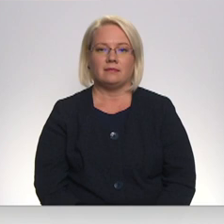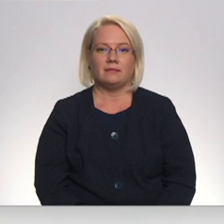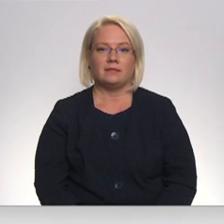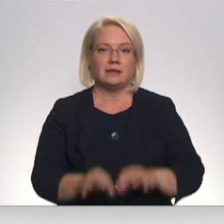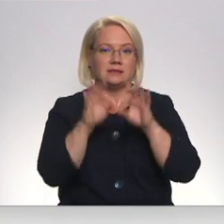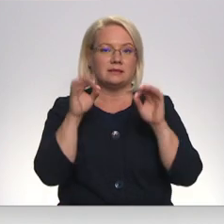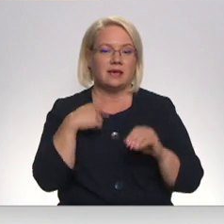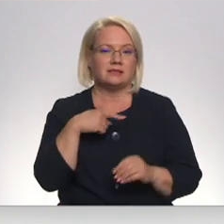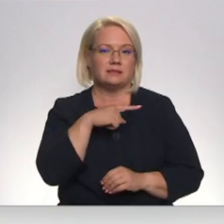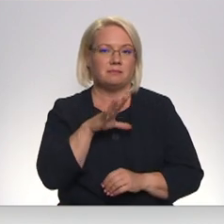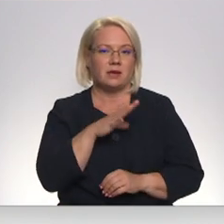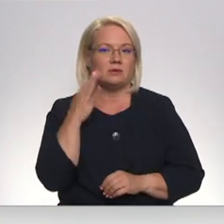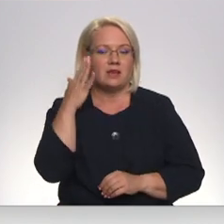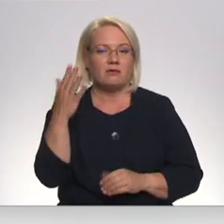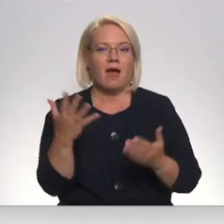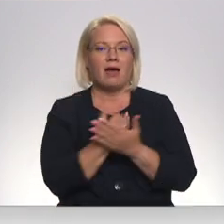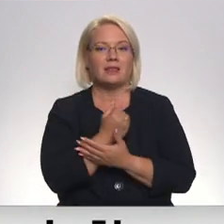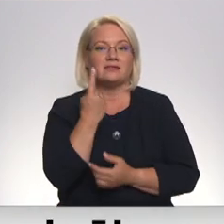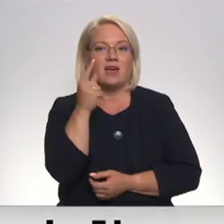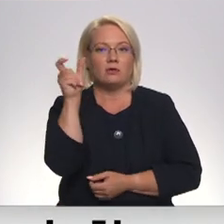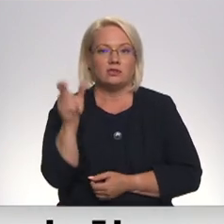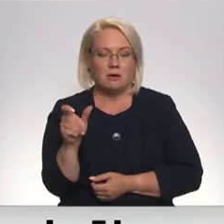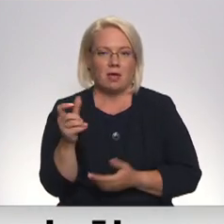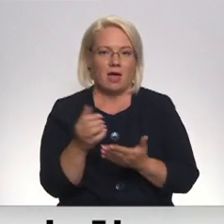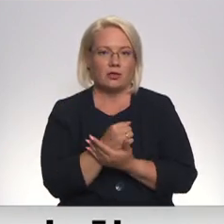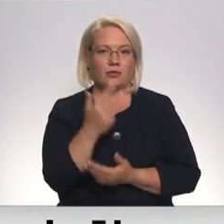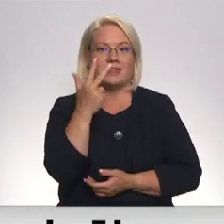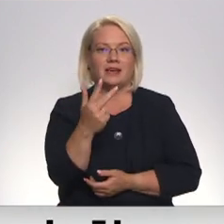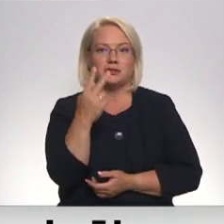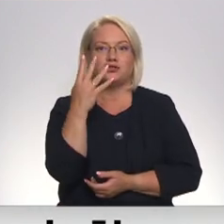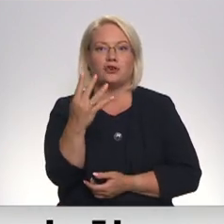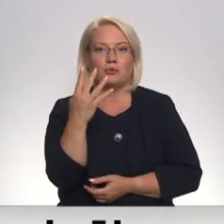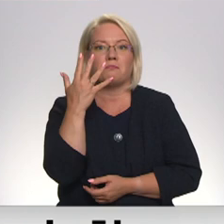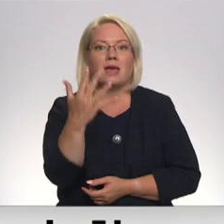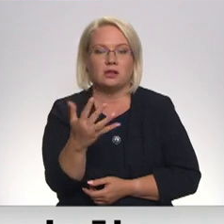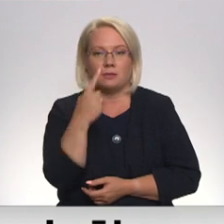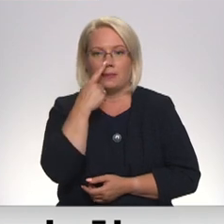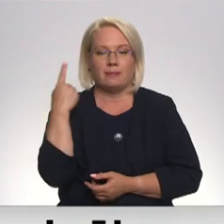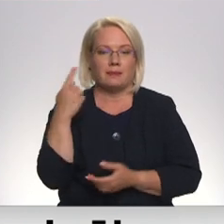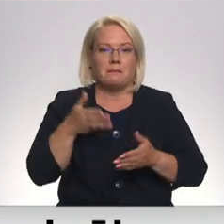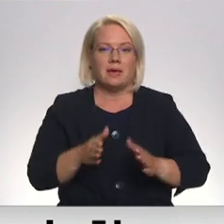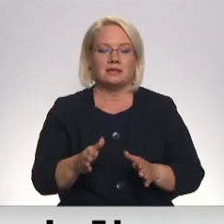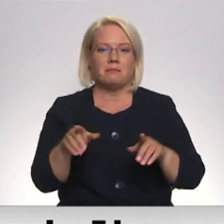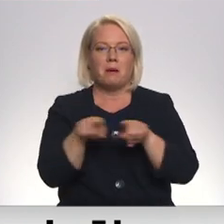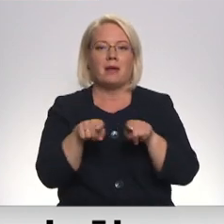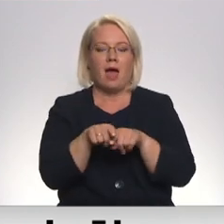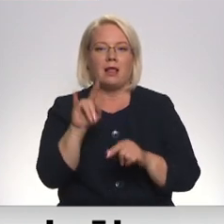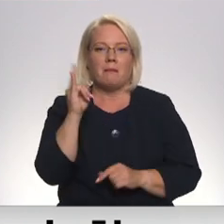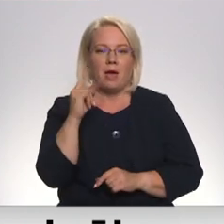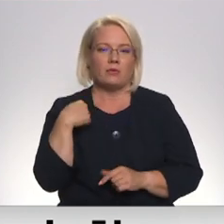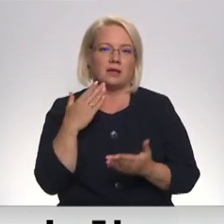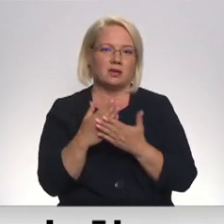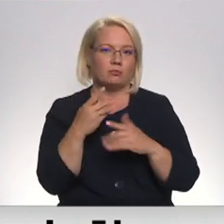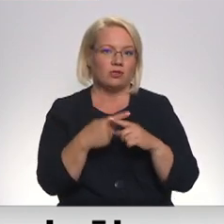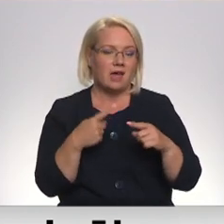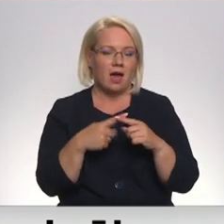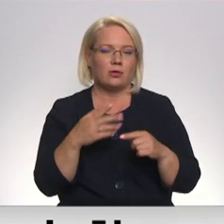Es biju cerējusi atrast vienu cilvēku, bet atradu trīs, četrus, pat piecus. Nesen piedzimā brāļa bērniņš un es tagad esmu arī tante.